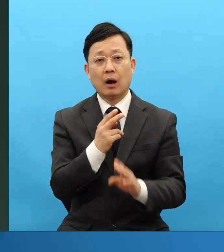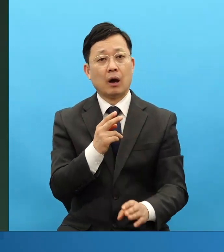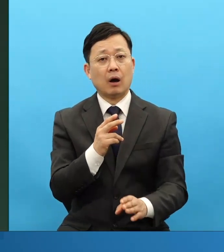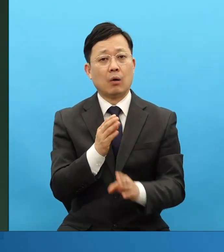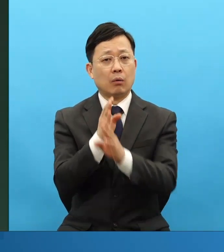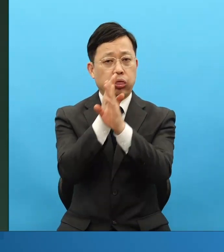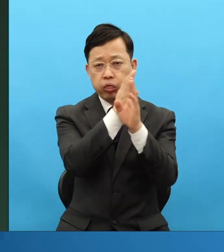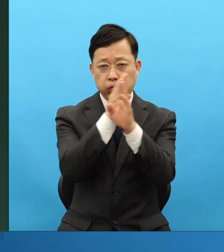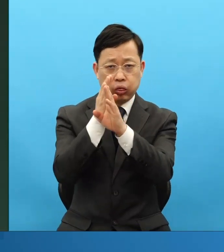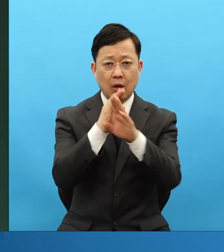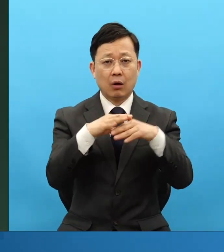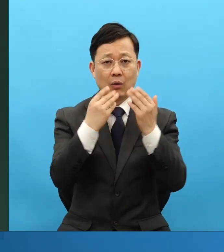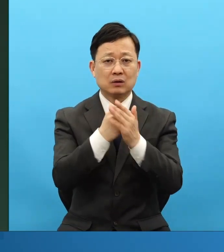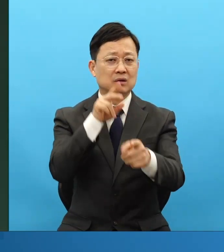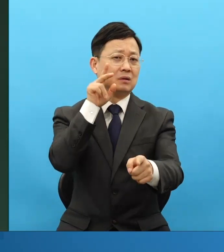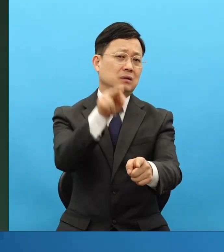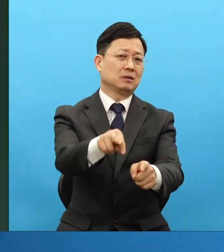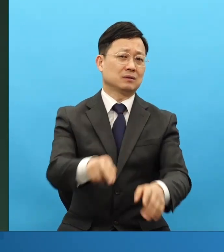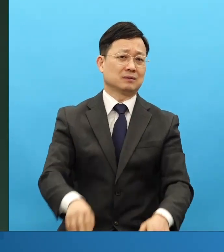그게 틀린 겁니다.